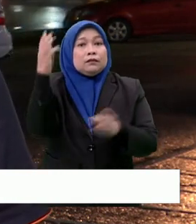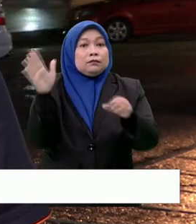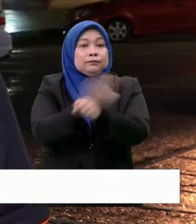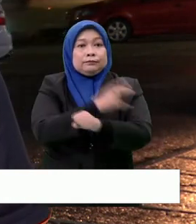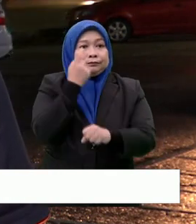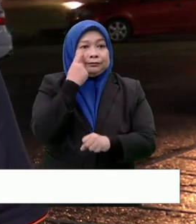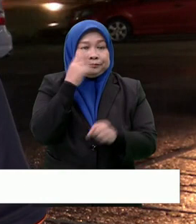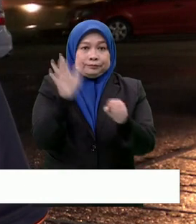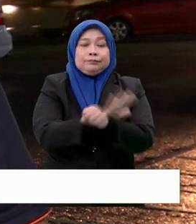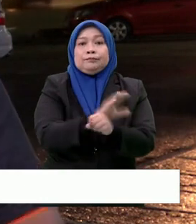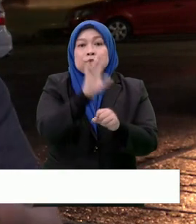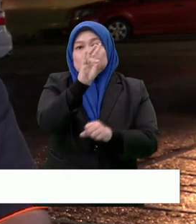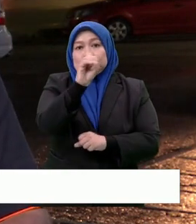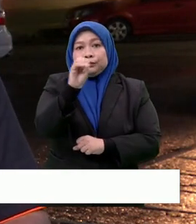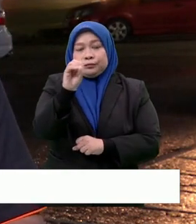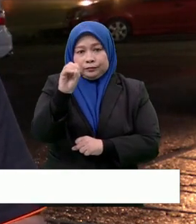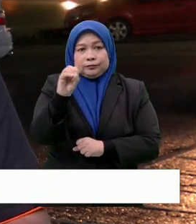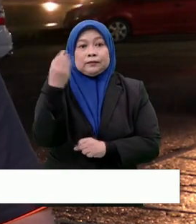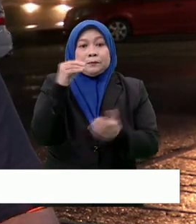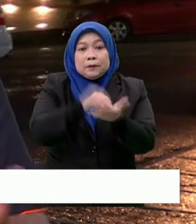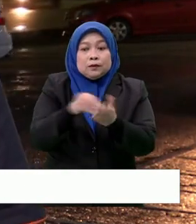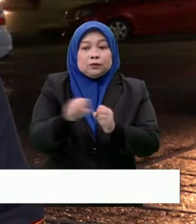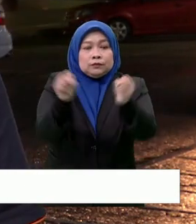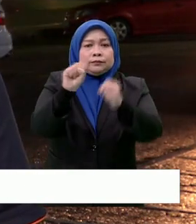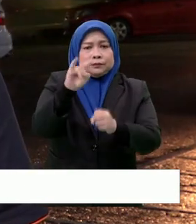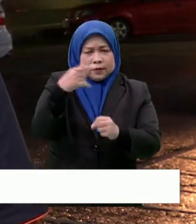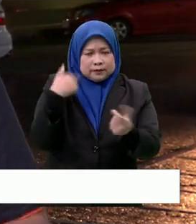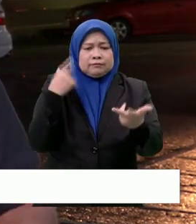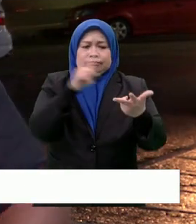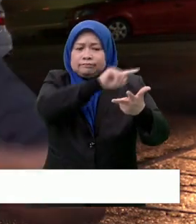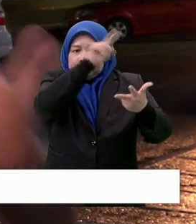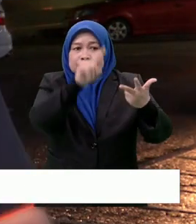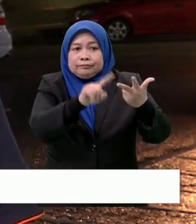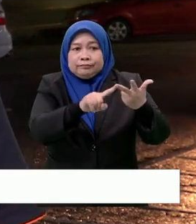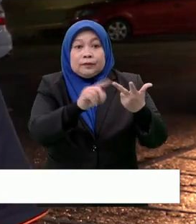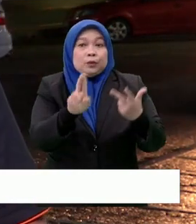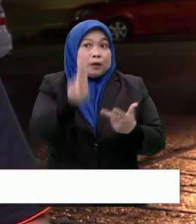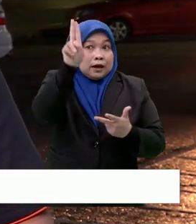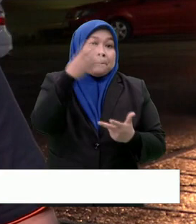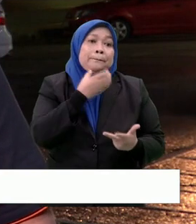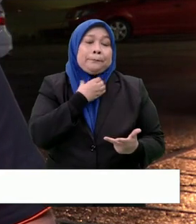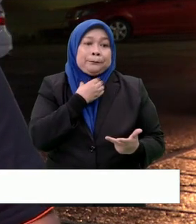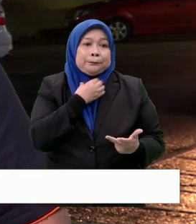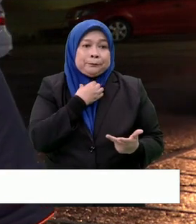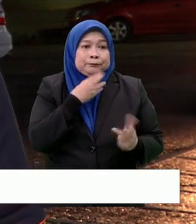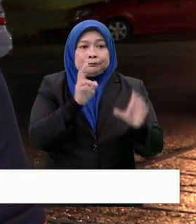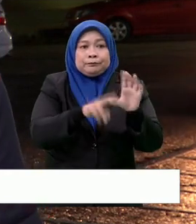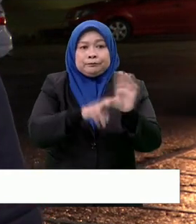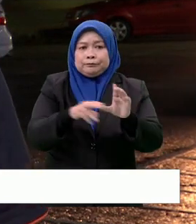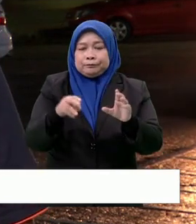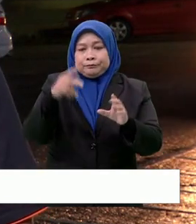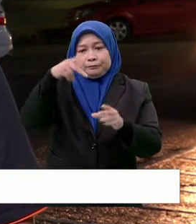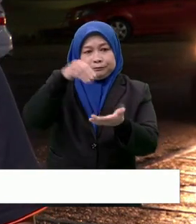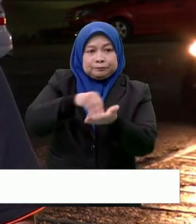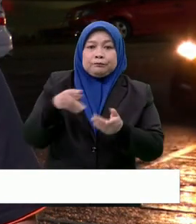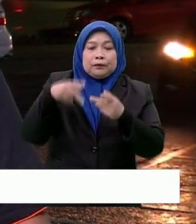,607 undi. Itu di Sungai Siput. Kemudian ada lagi sebenarnya kita pergi ke utara Perak pula di mana di situ ada kerusi Parit Bulta